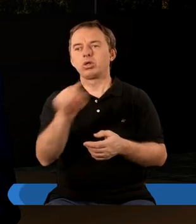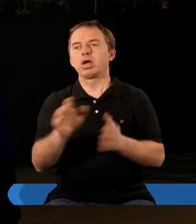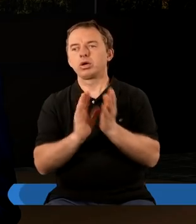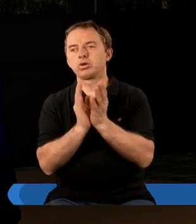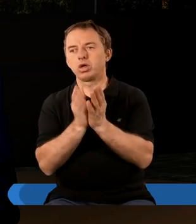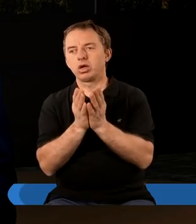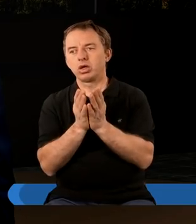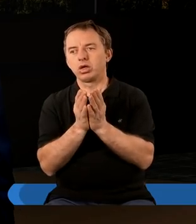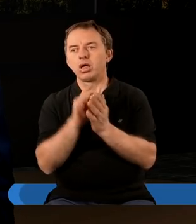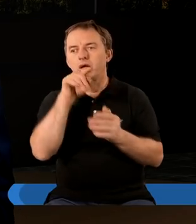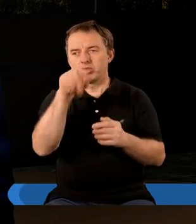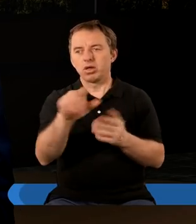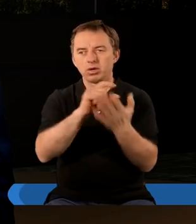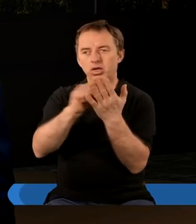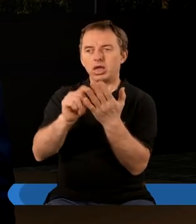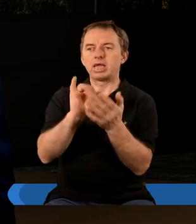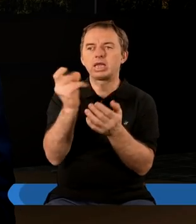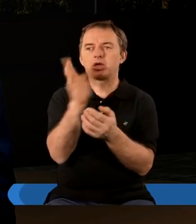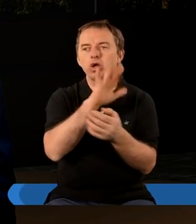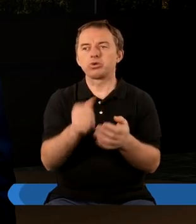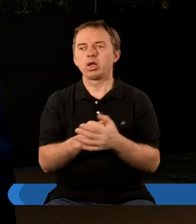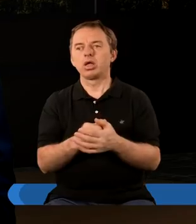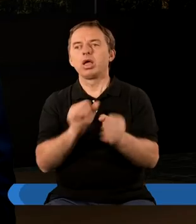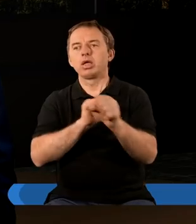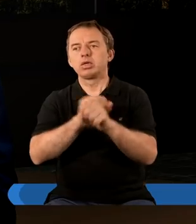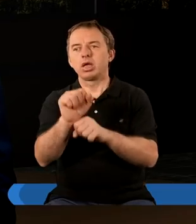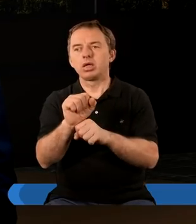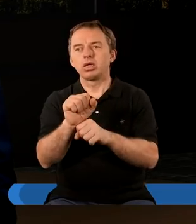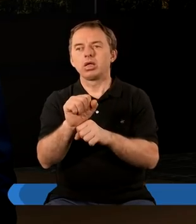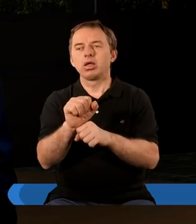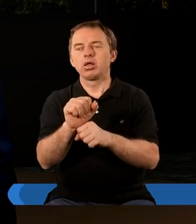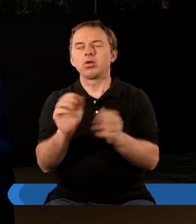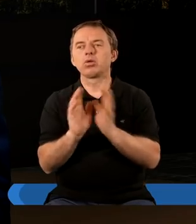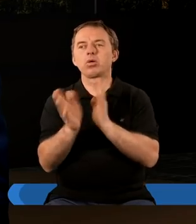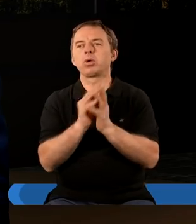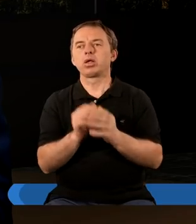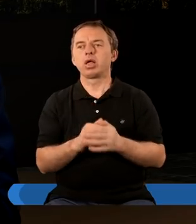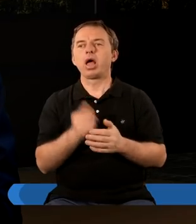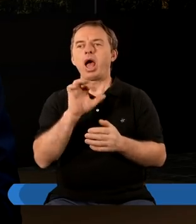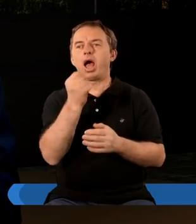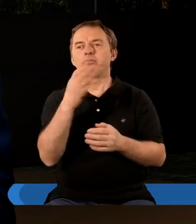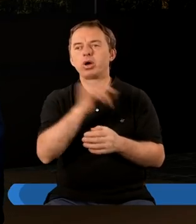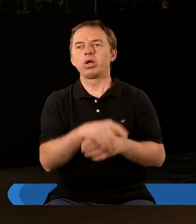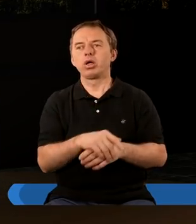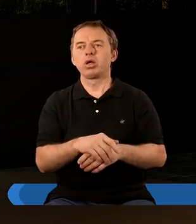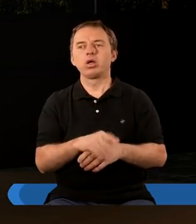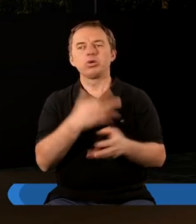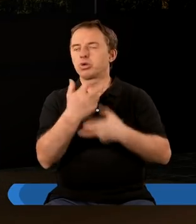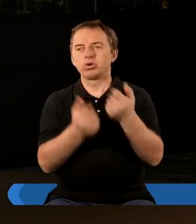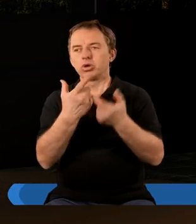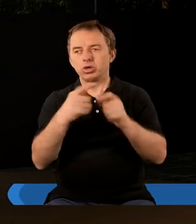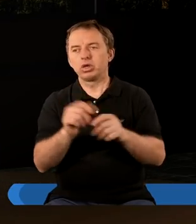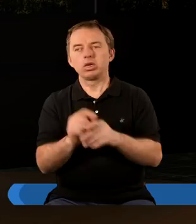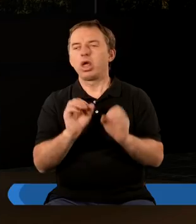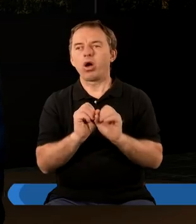ta księga, przynajmniej w tym kontekście z księgi Izajasza, są proroctwami. W księdze Amosa czytamy o tym, że Bóg nie czyni